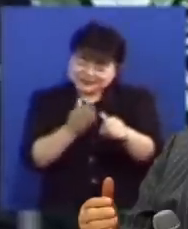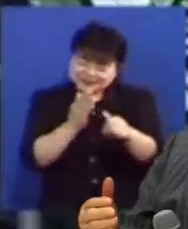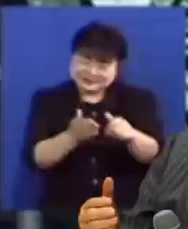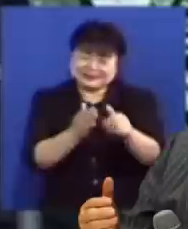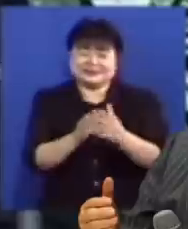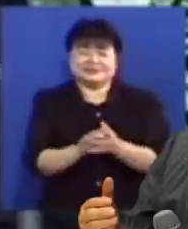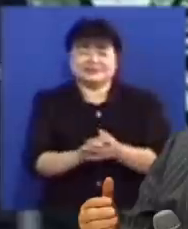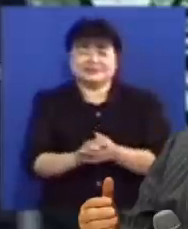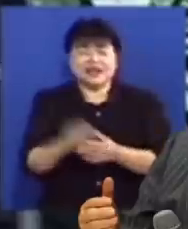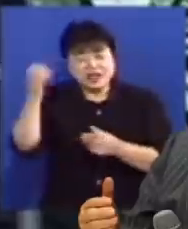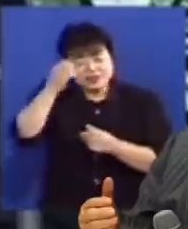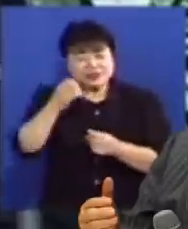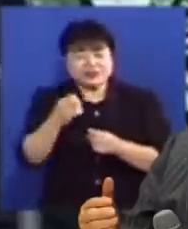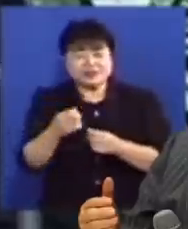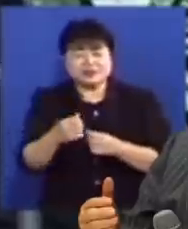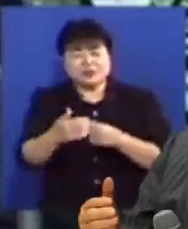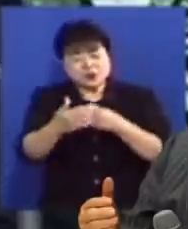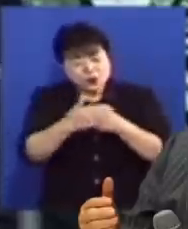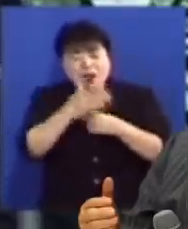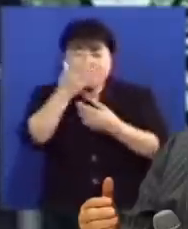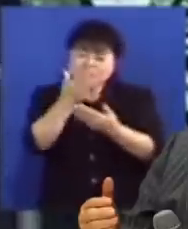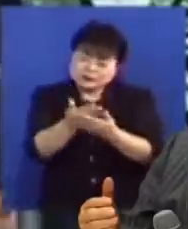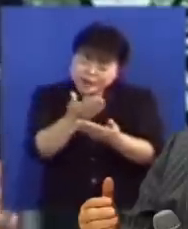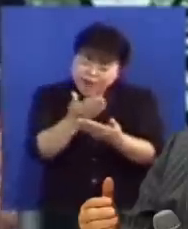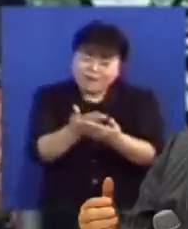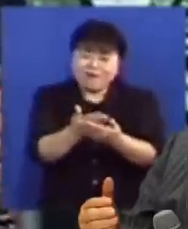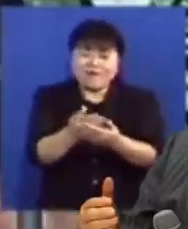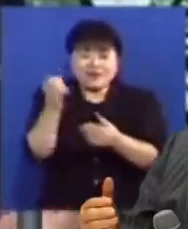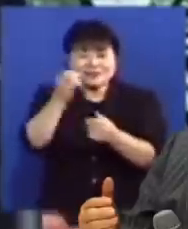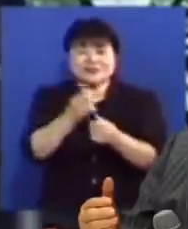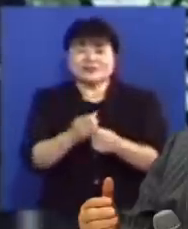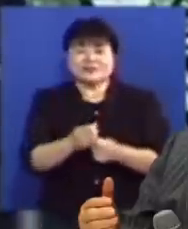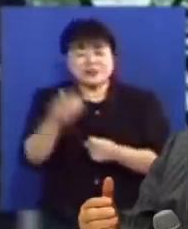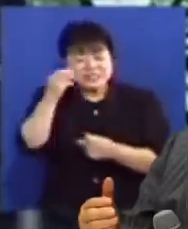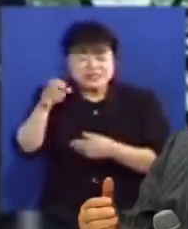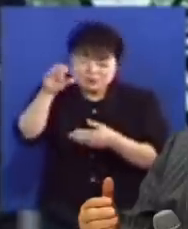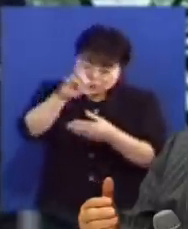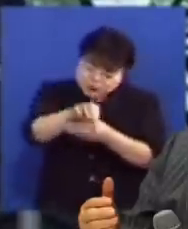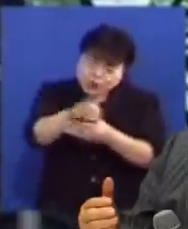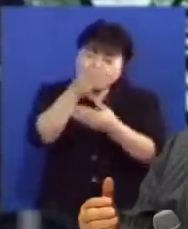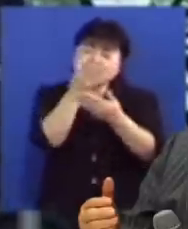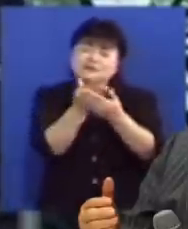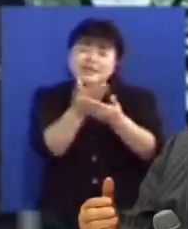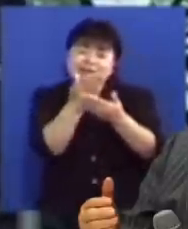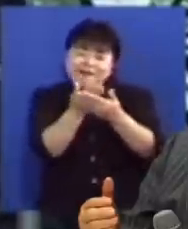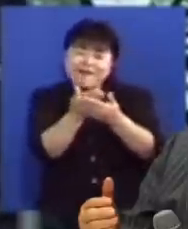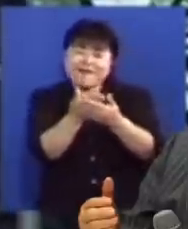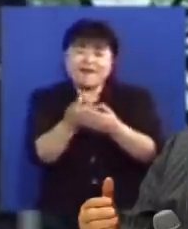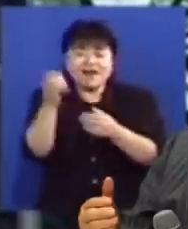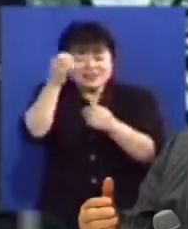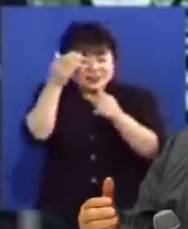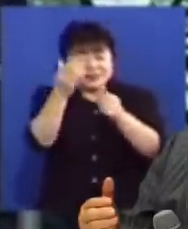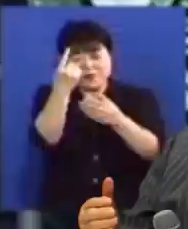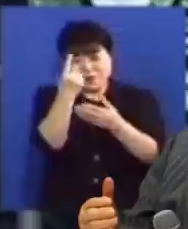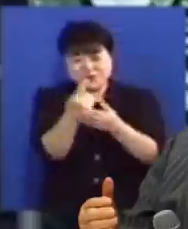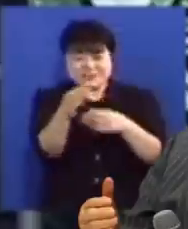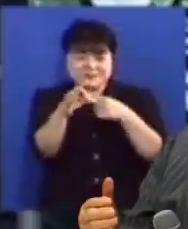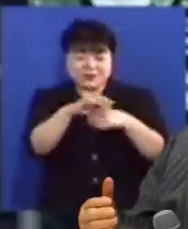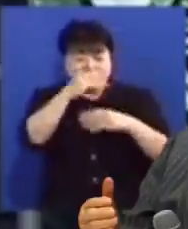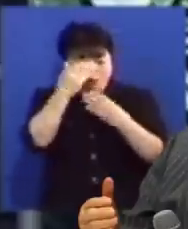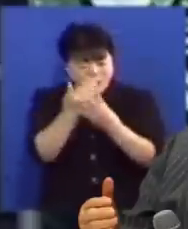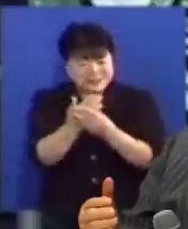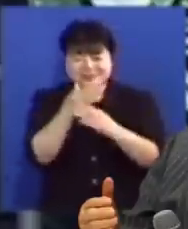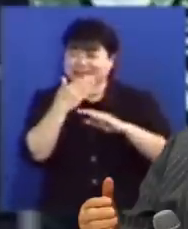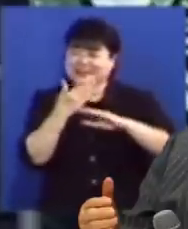도와주시옵소서 성령님 기름 부어주시옵소서 성령이 오시면 완전히